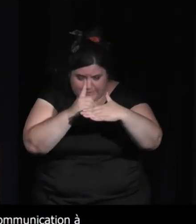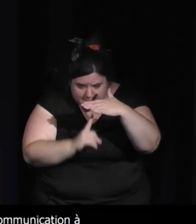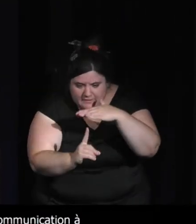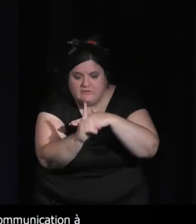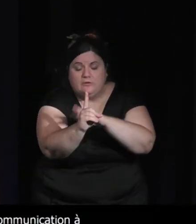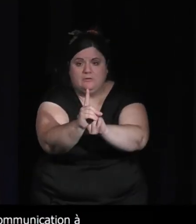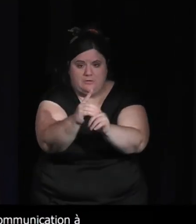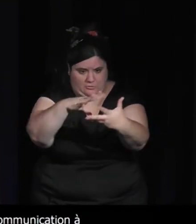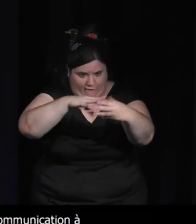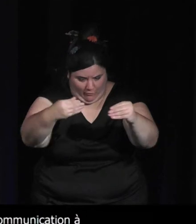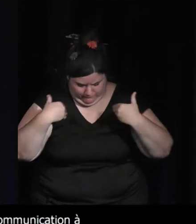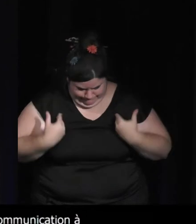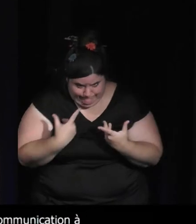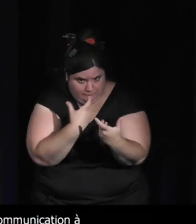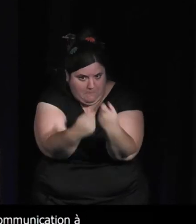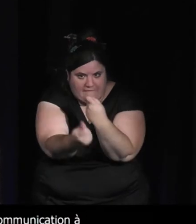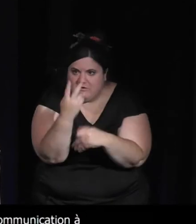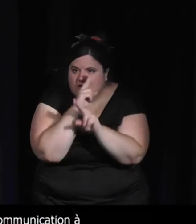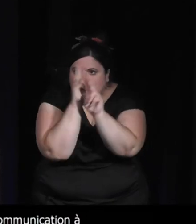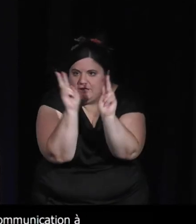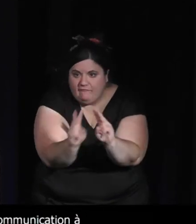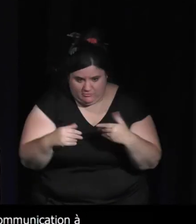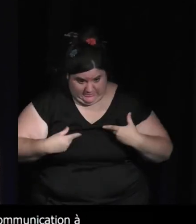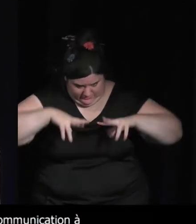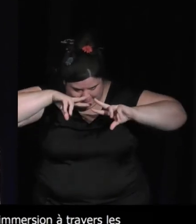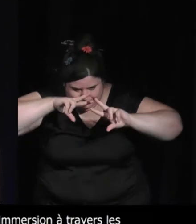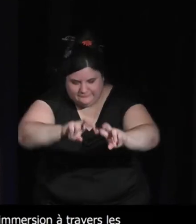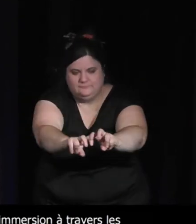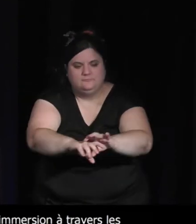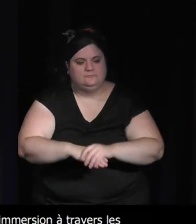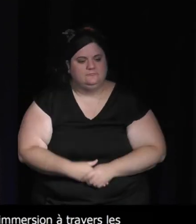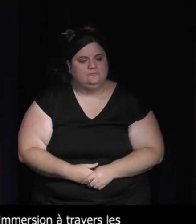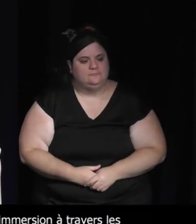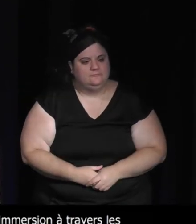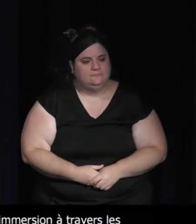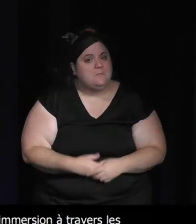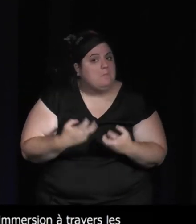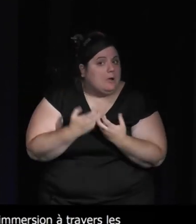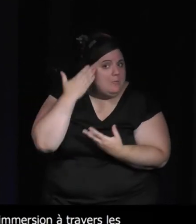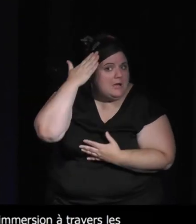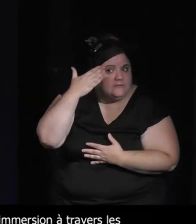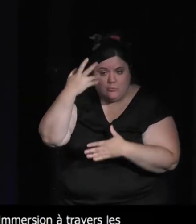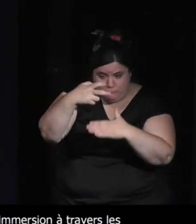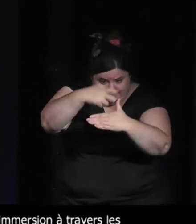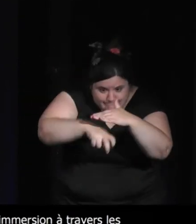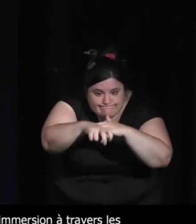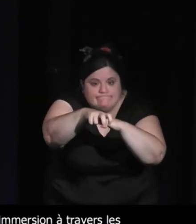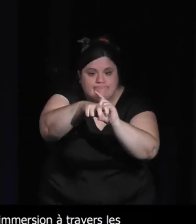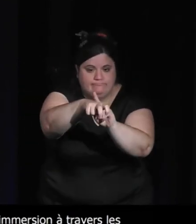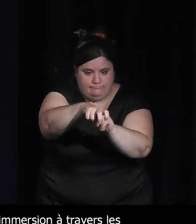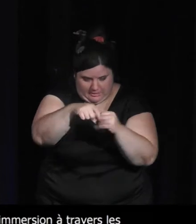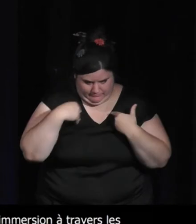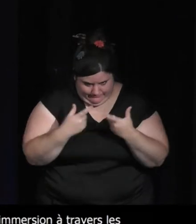dissemblables donc qui ne ressemblent pas aux joueurs donc aux animaux en effet entre autres